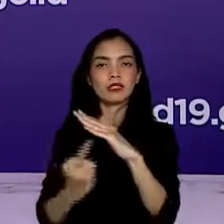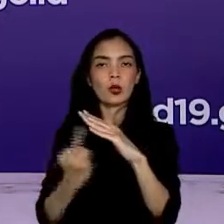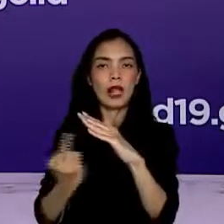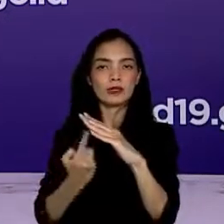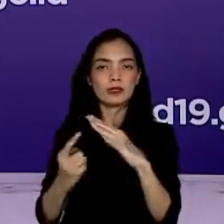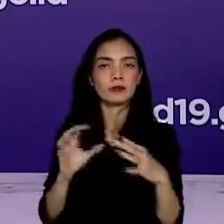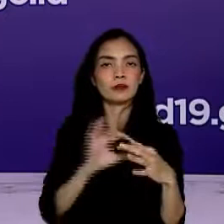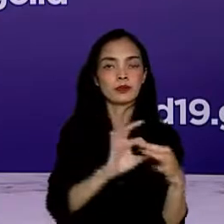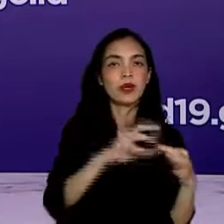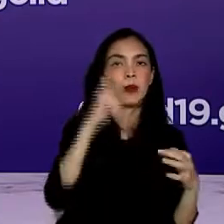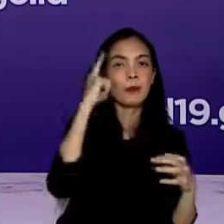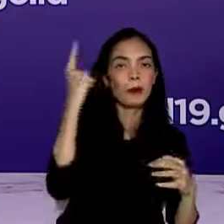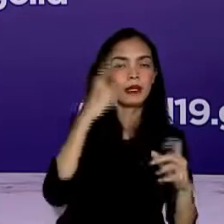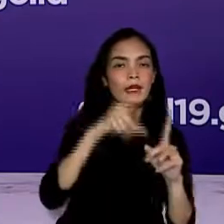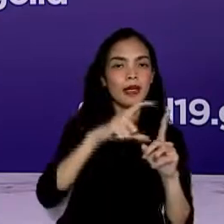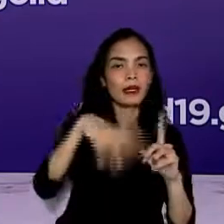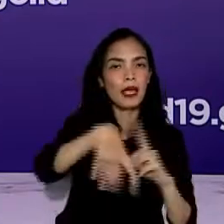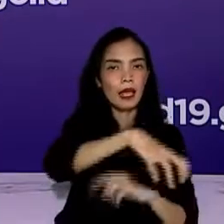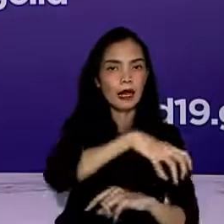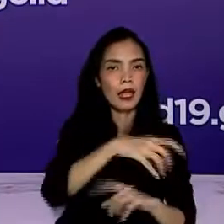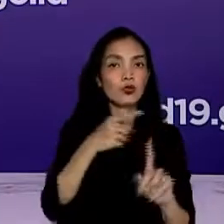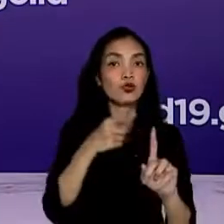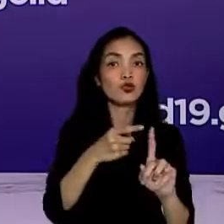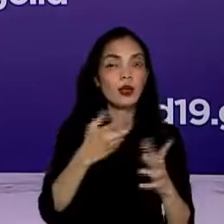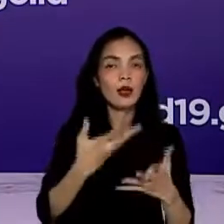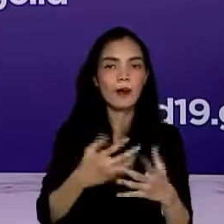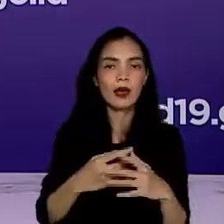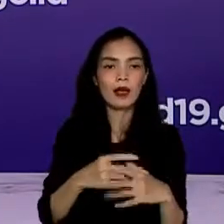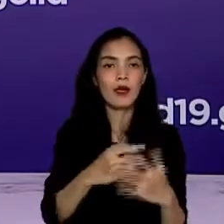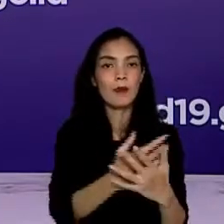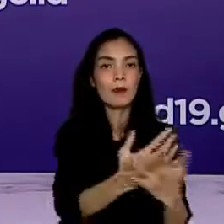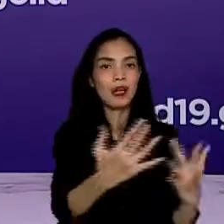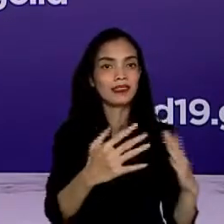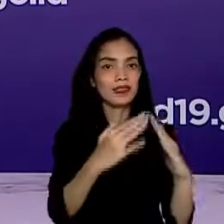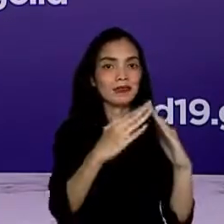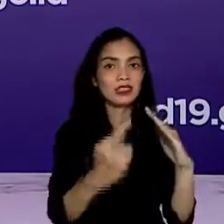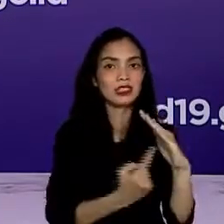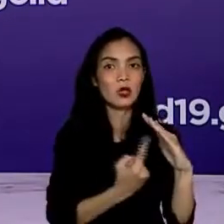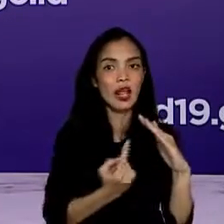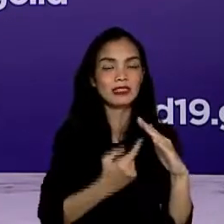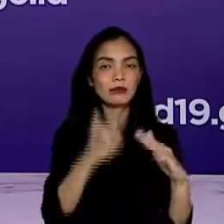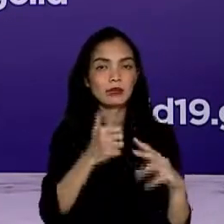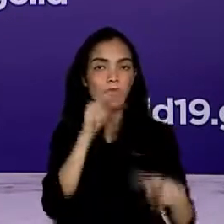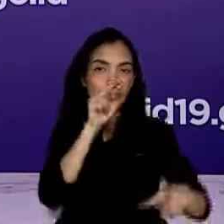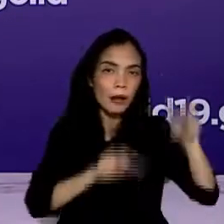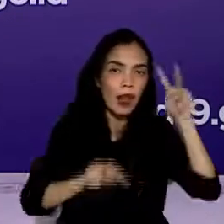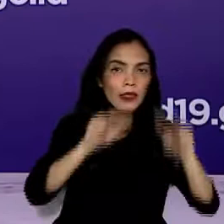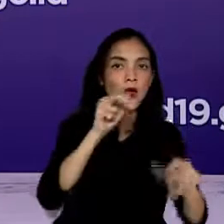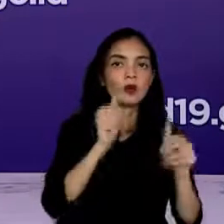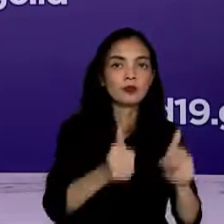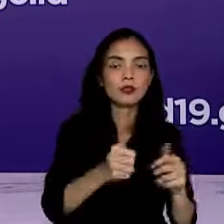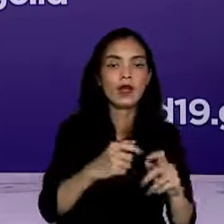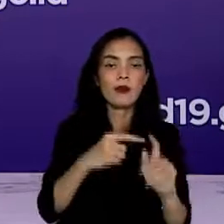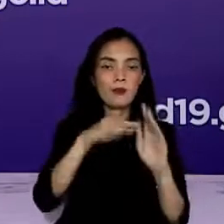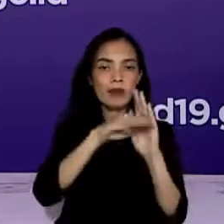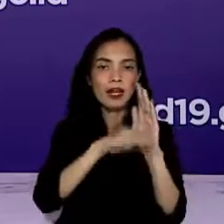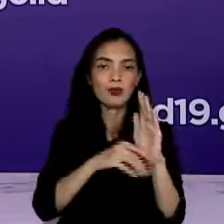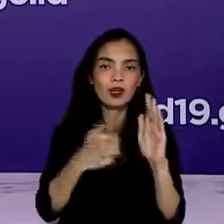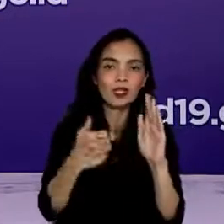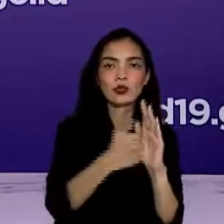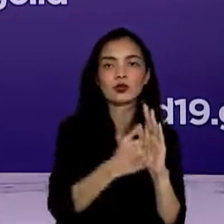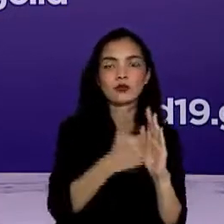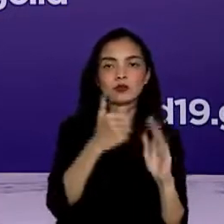daerah sebagai upaya untuk menjamin proses isolasi terpantau dan dilakukan sesuai dengan prosedur.